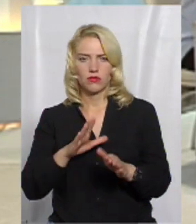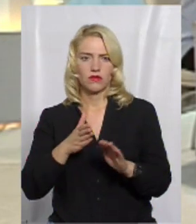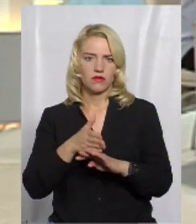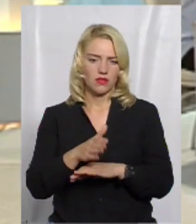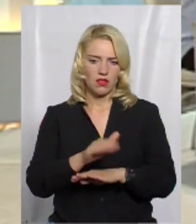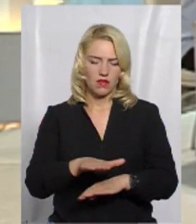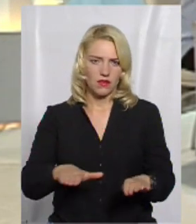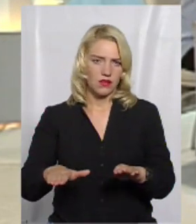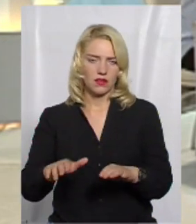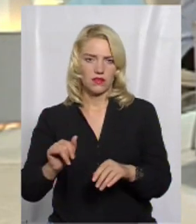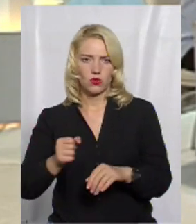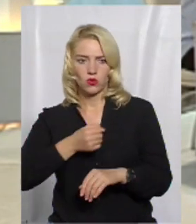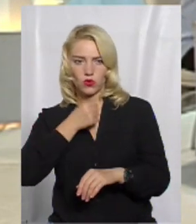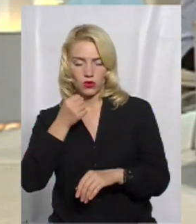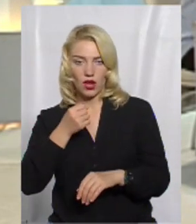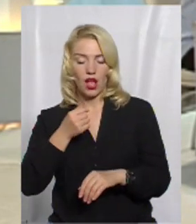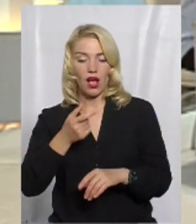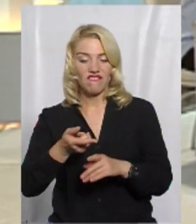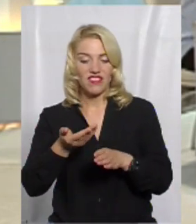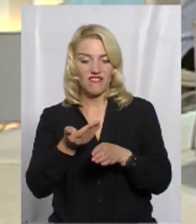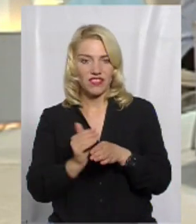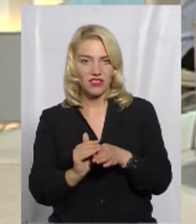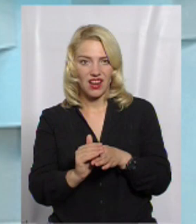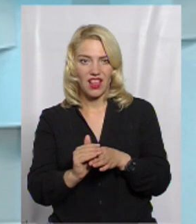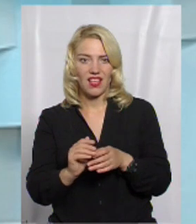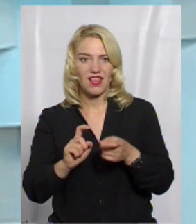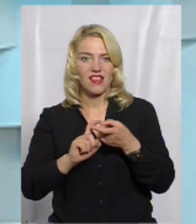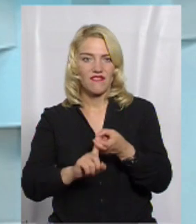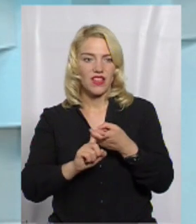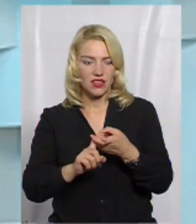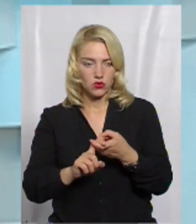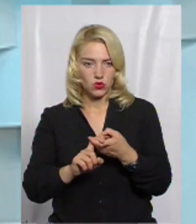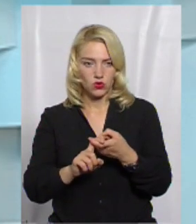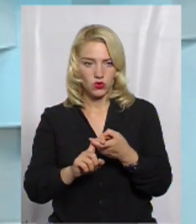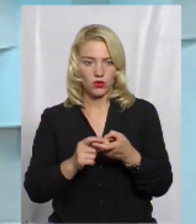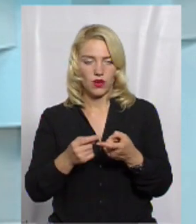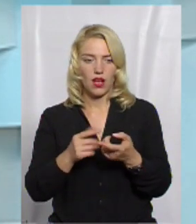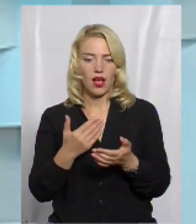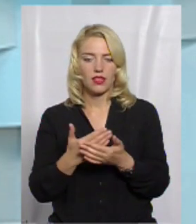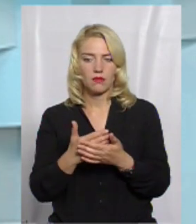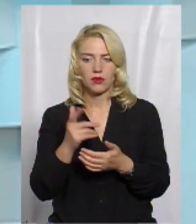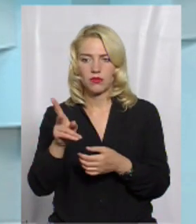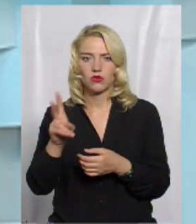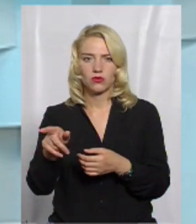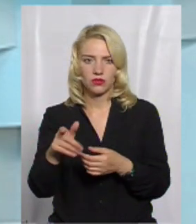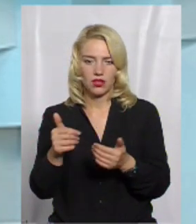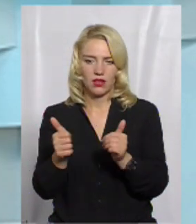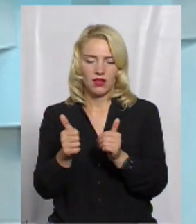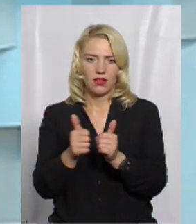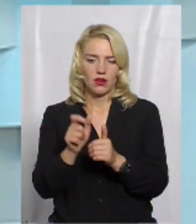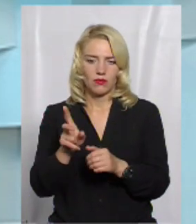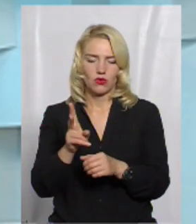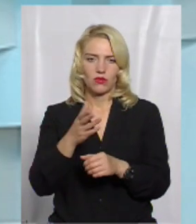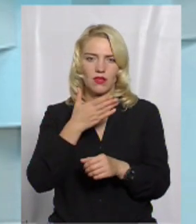дорослих, і він виділяє взбудник, а сприятливий організм, який має якийсь порушений імунний статус,